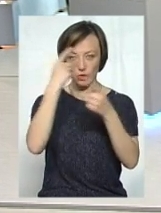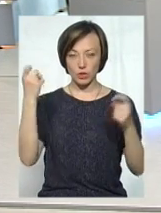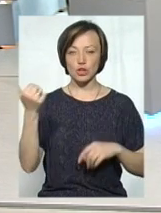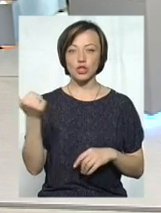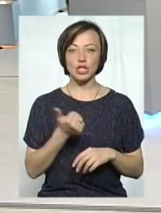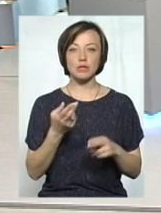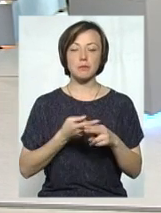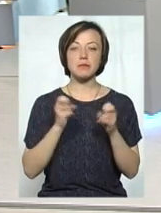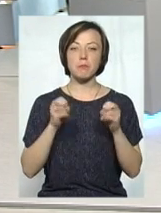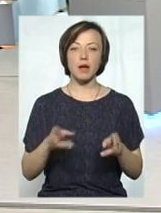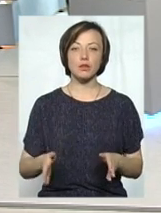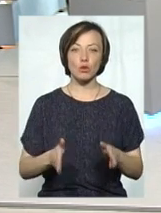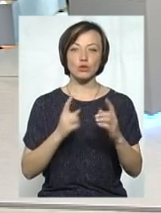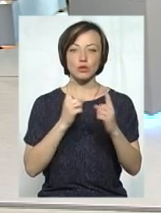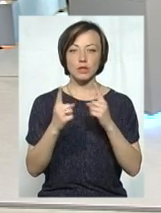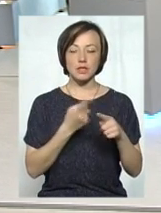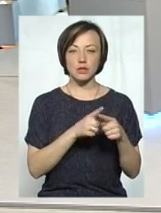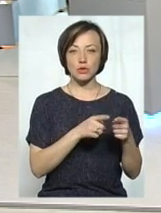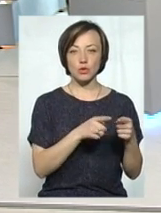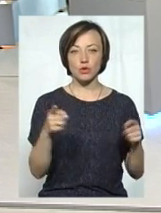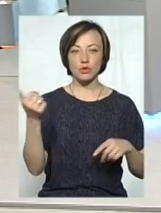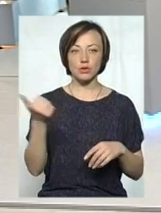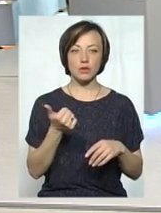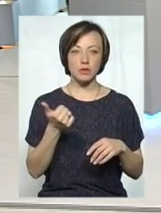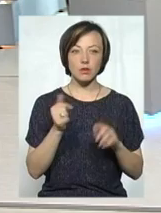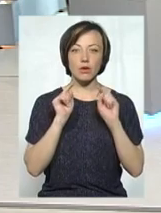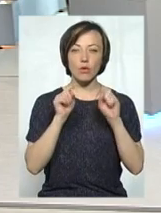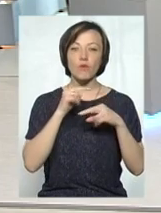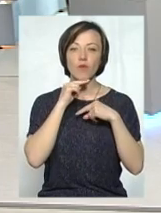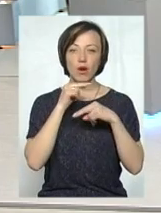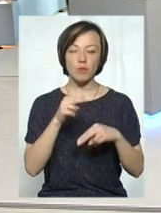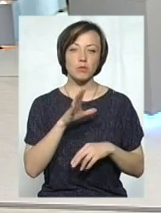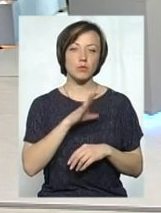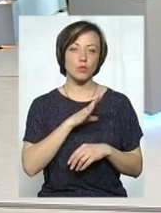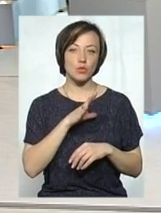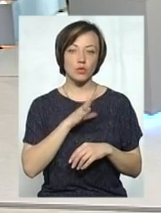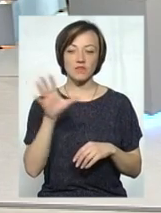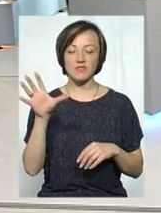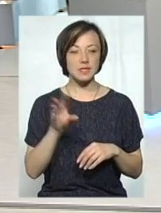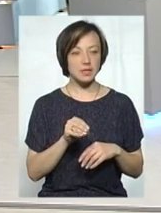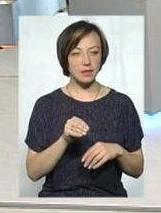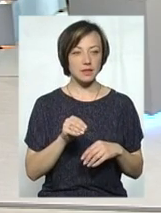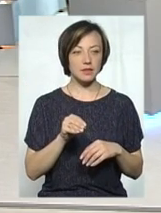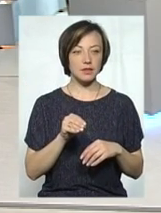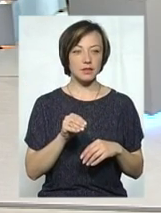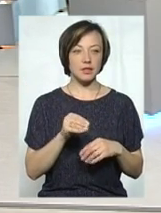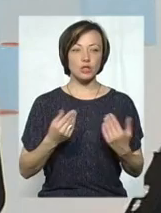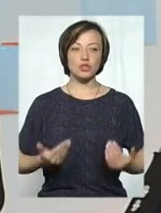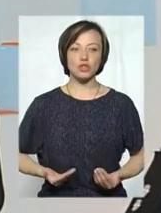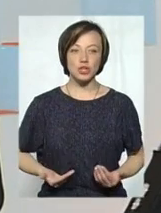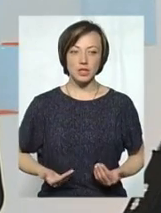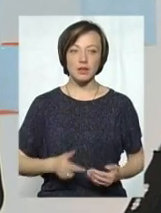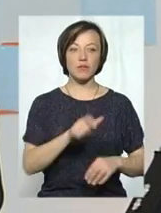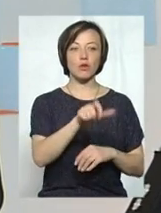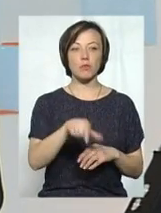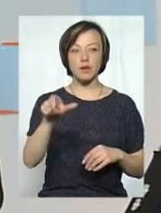безпеки дорожнього руху. Протягом даного тижня ми звертали особливу увагу всіх жителів, громадян